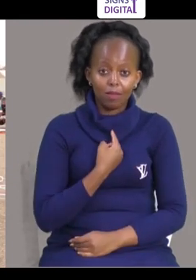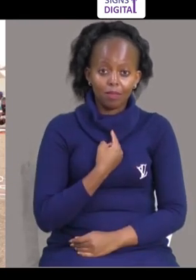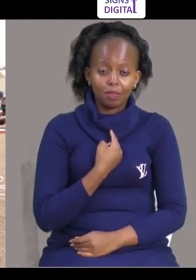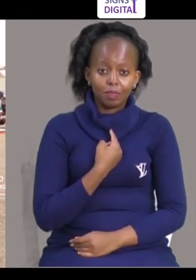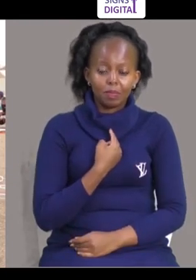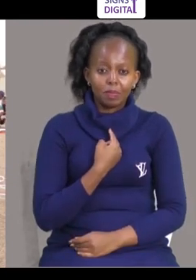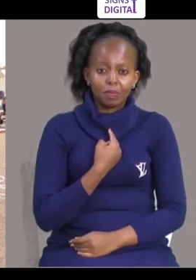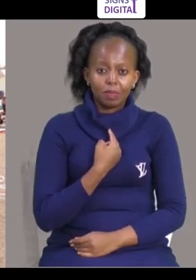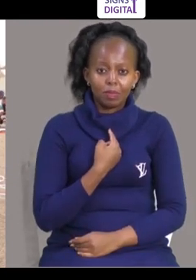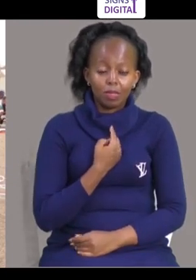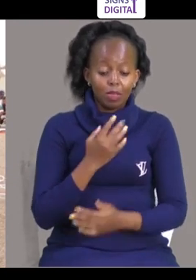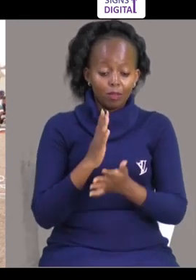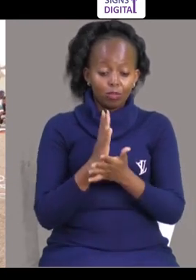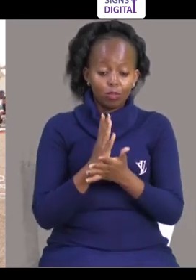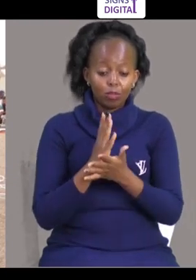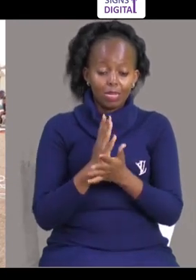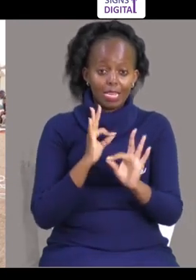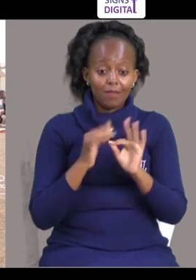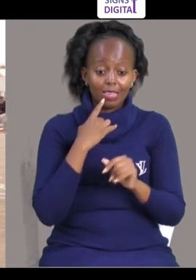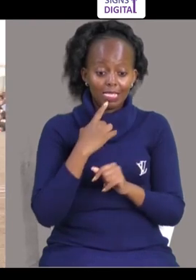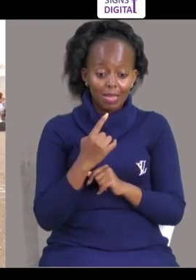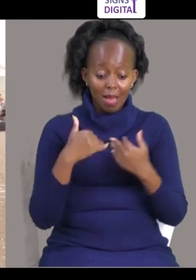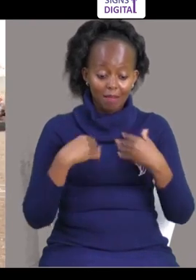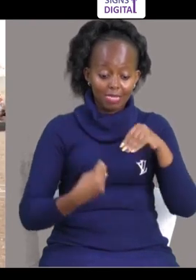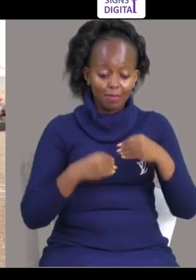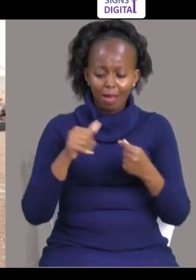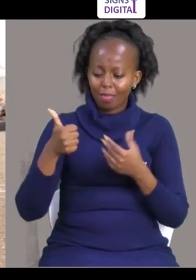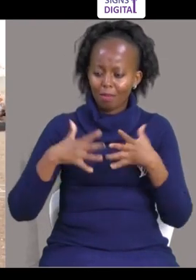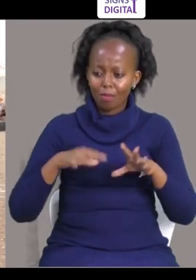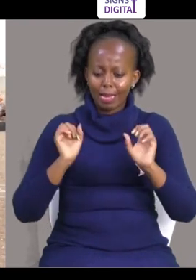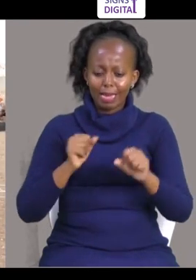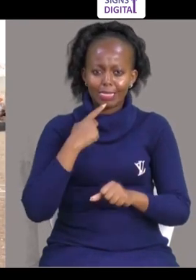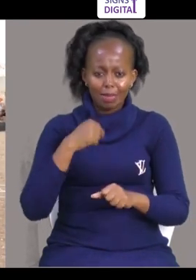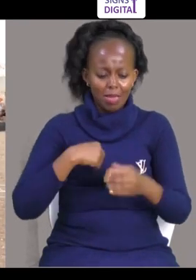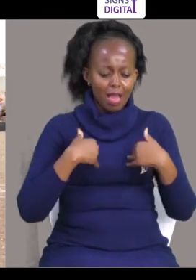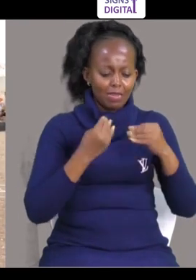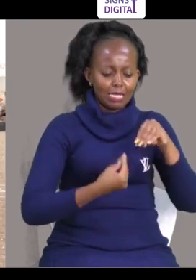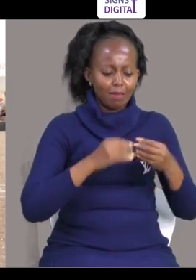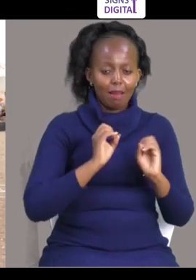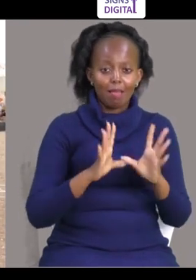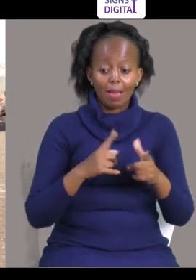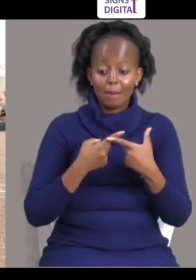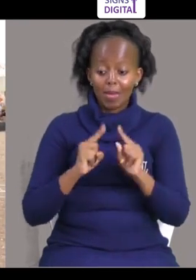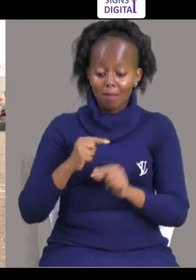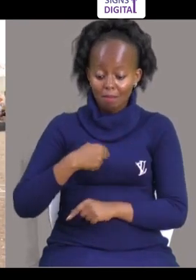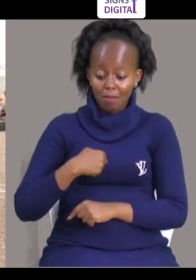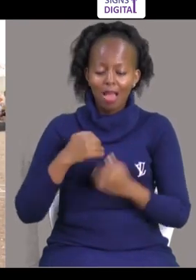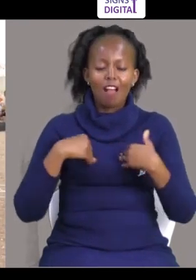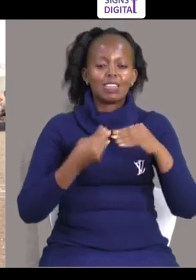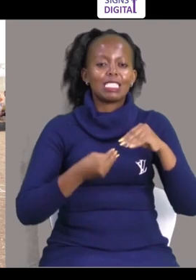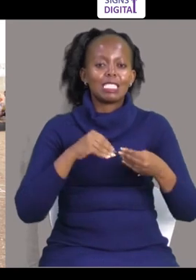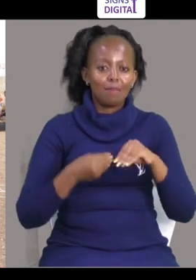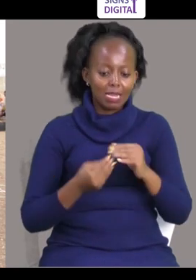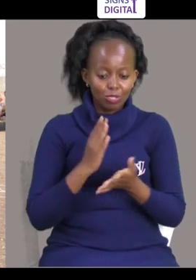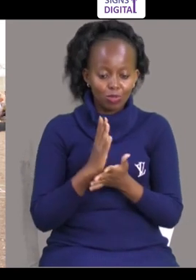kitu kama mimi ada ni kianezi ya, kama mi mwale mawu hada nini mgini anganewa mchini wanaweza sema, mimi zi mwale